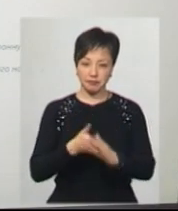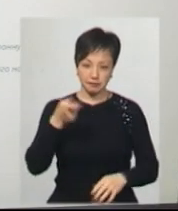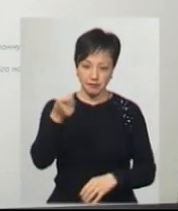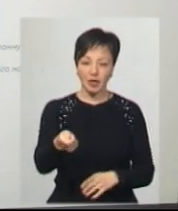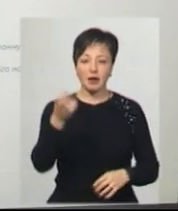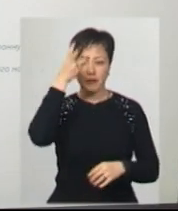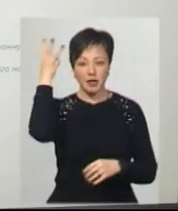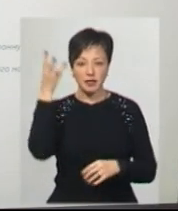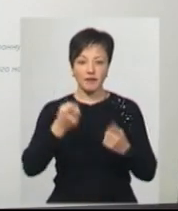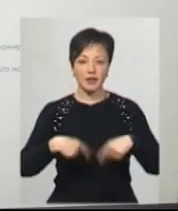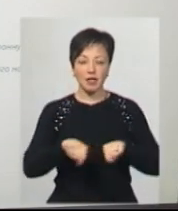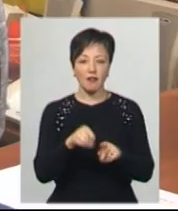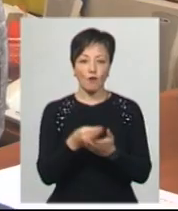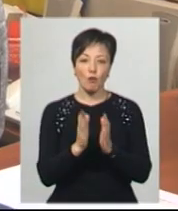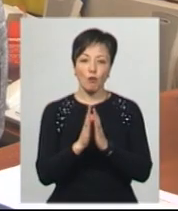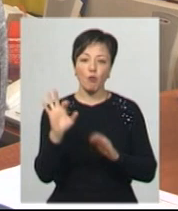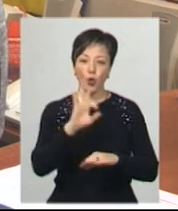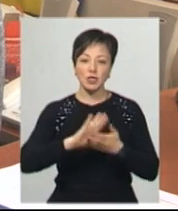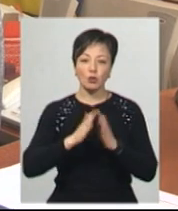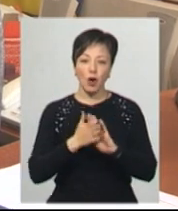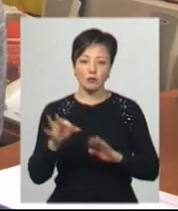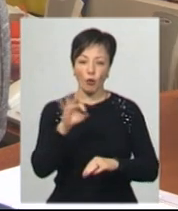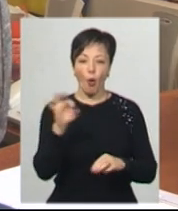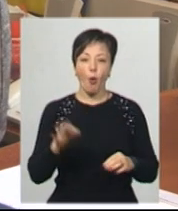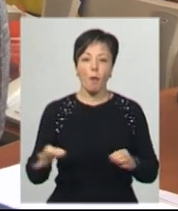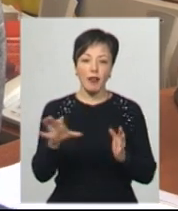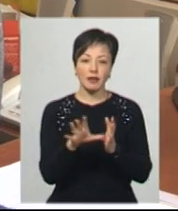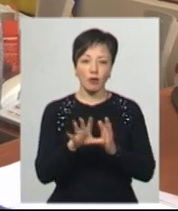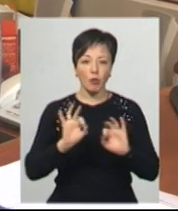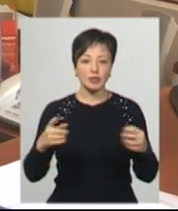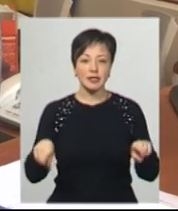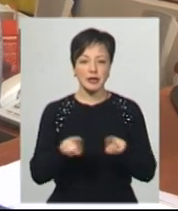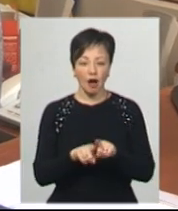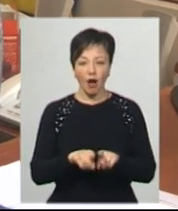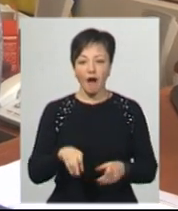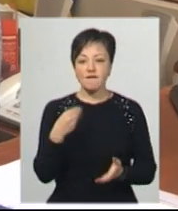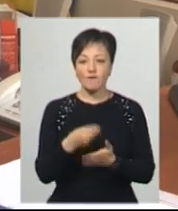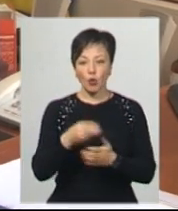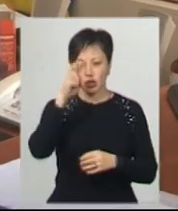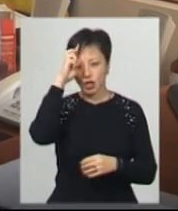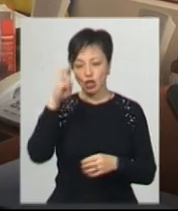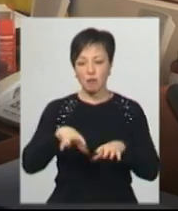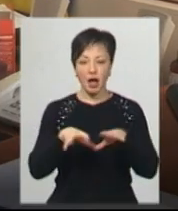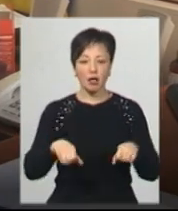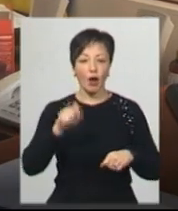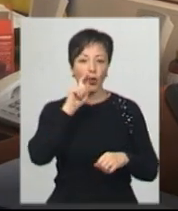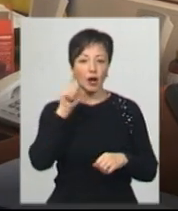Хмельницькому регіональному відділенні фонду про ситуацію навколо Хмельницького «Бленерго» пояснює так. Фонд держмайна України